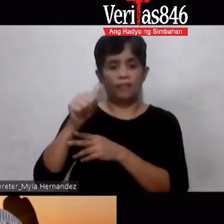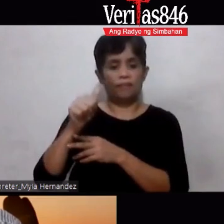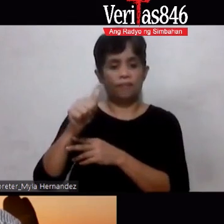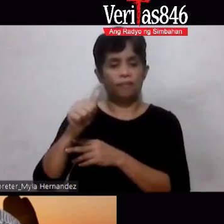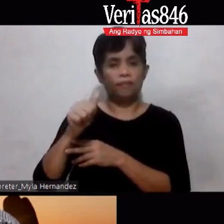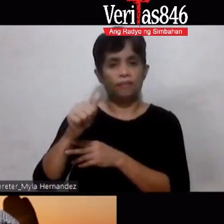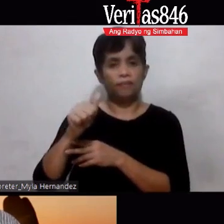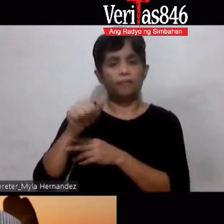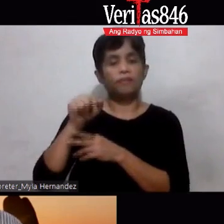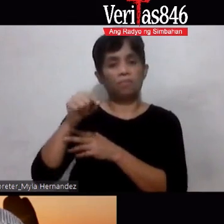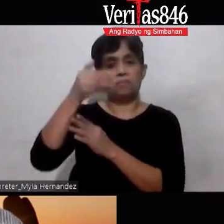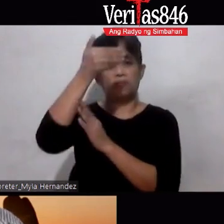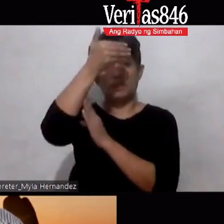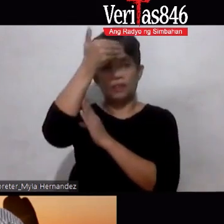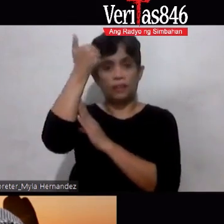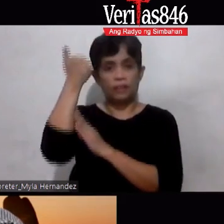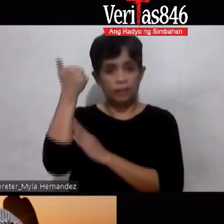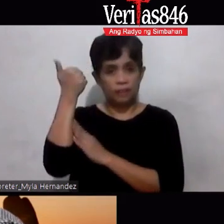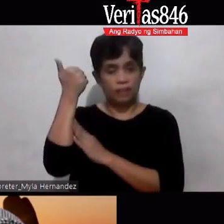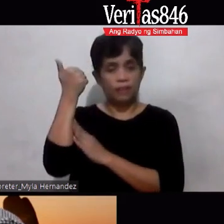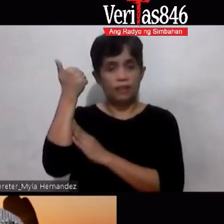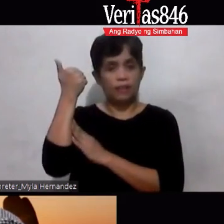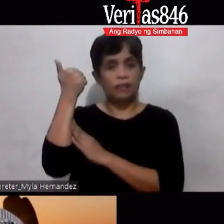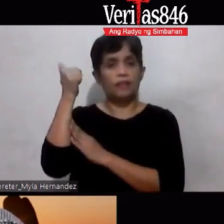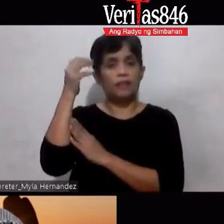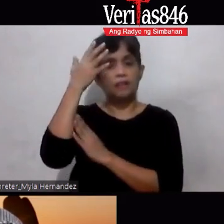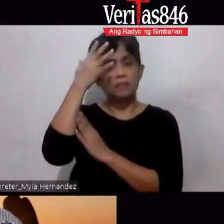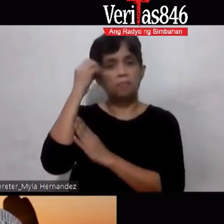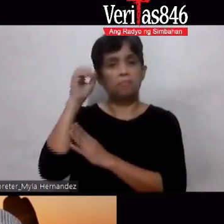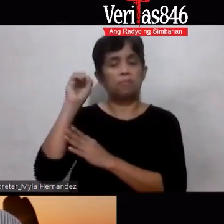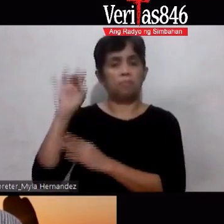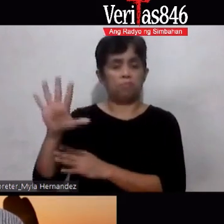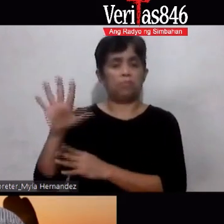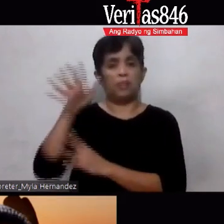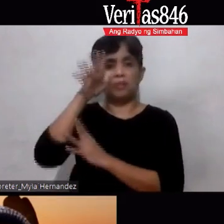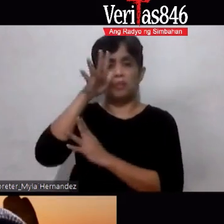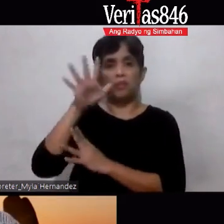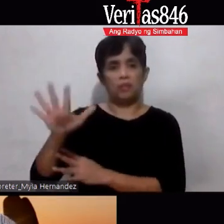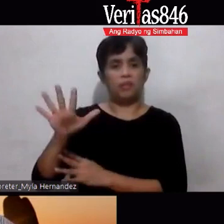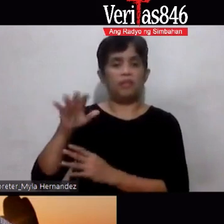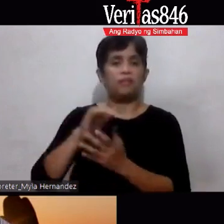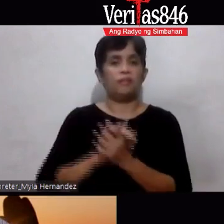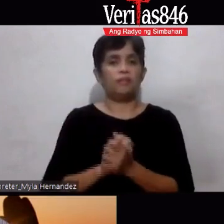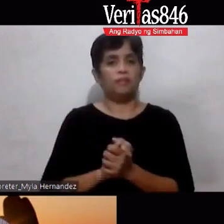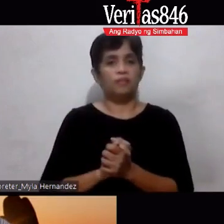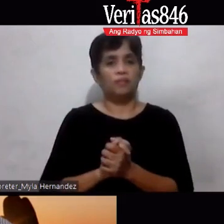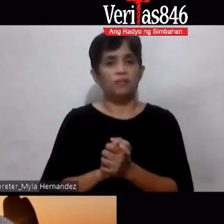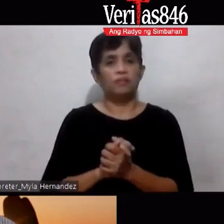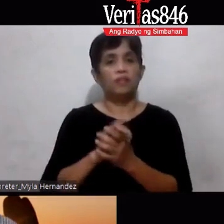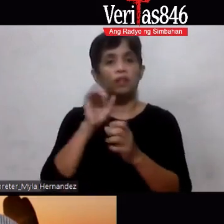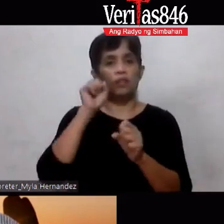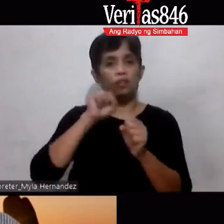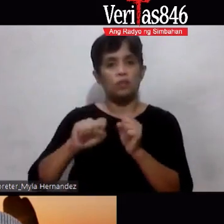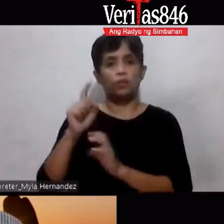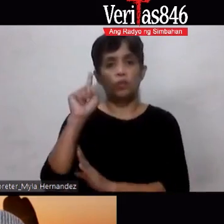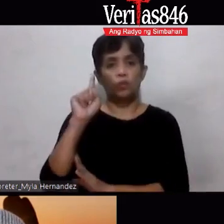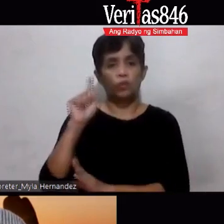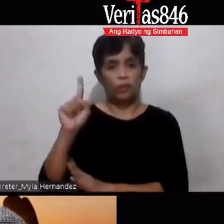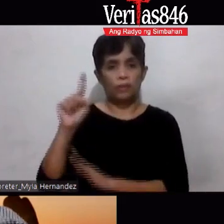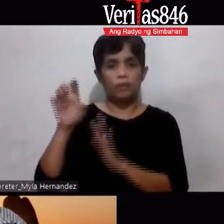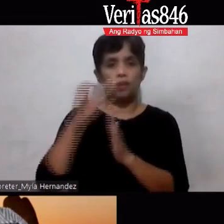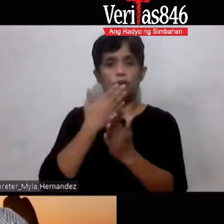Ikinalimot Itinapon Ipinag Walang Bahala Okay So that's One good